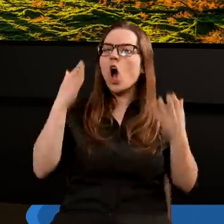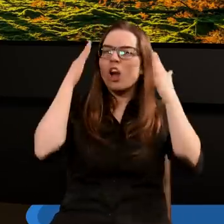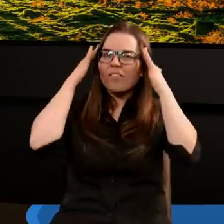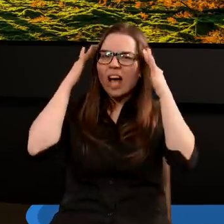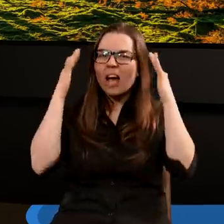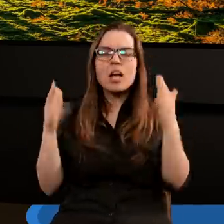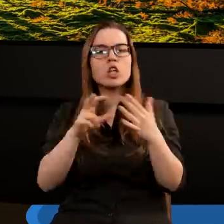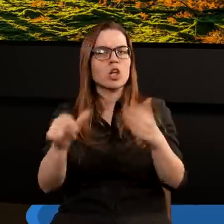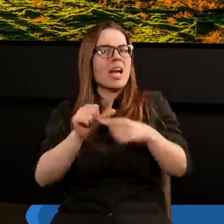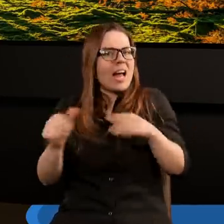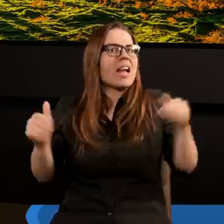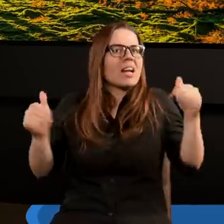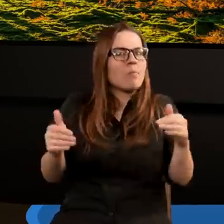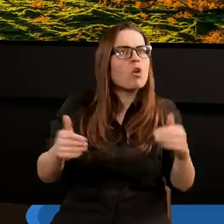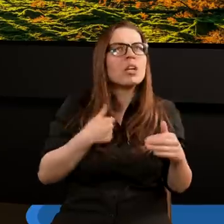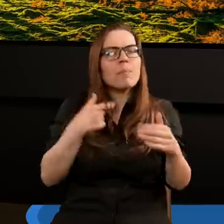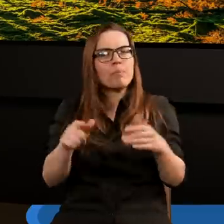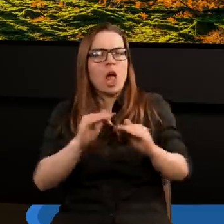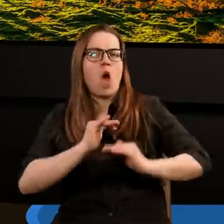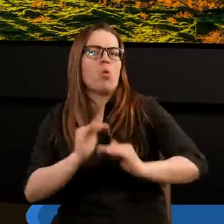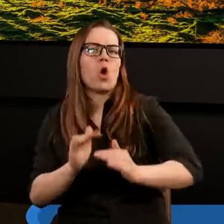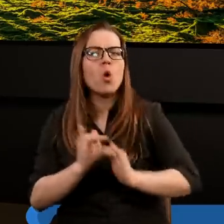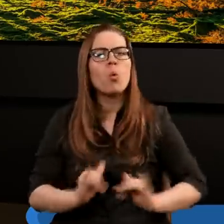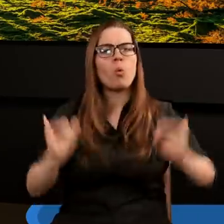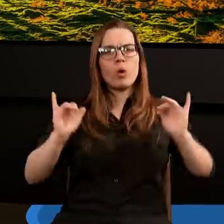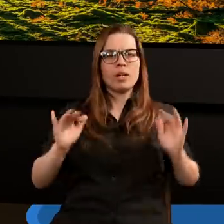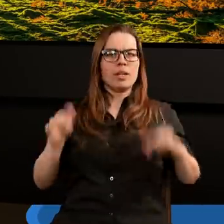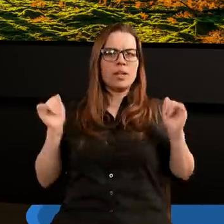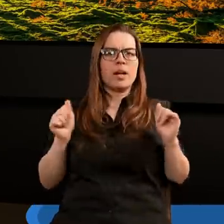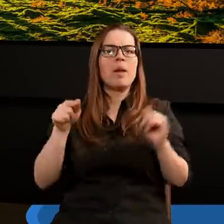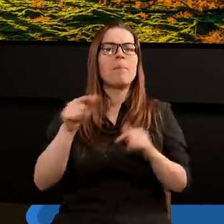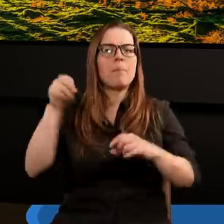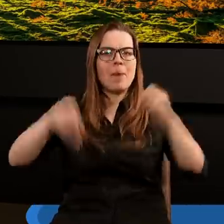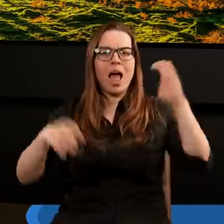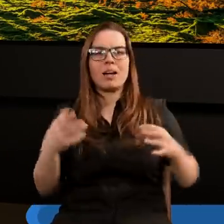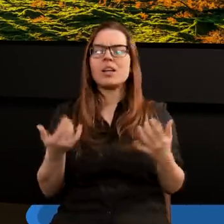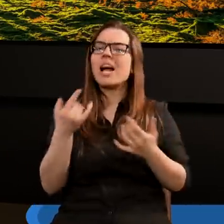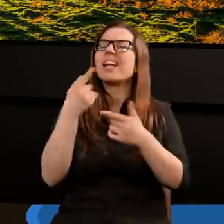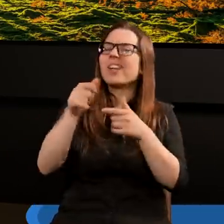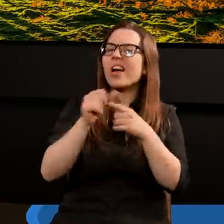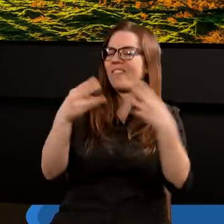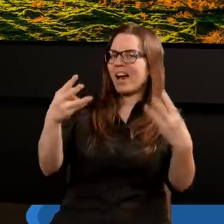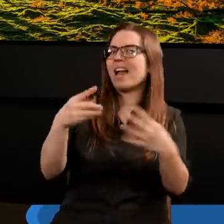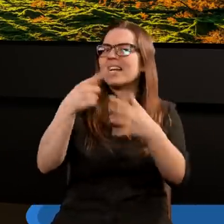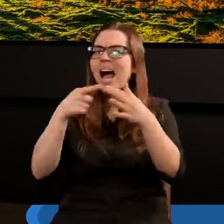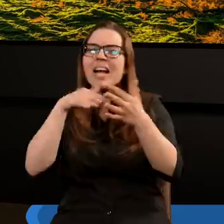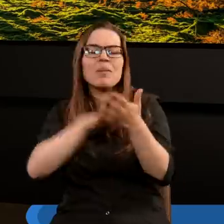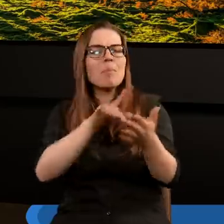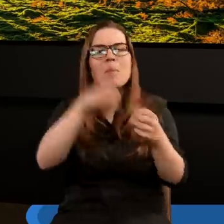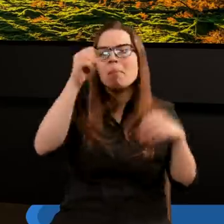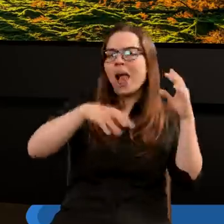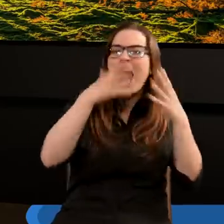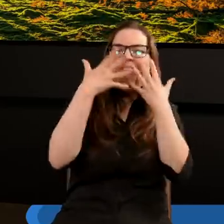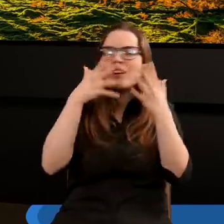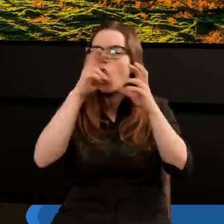jest jakakolwiek możliwość, żeby się przed nimi uchronić? Bo to chyba najważniejsze. Zanim w ogóle będziemy omawiać, jakie to są plagi, jak one